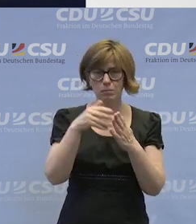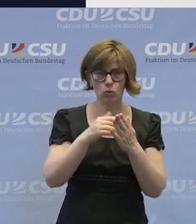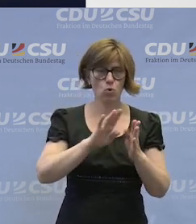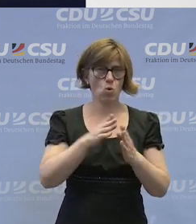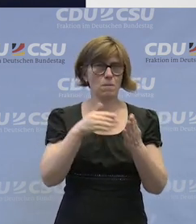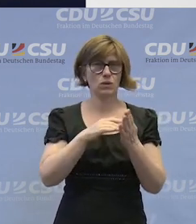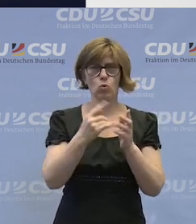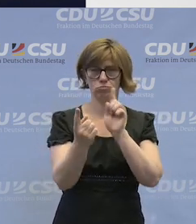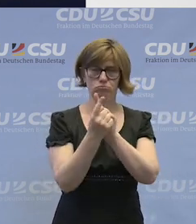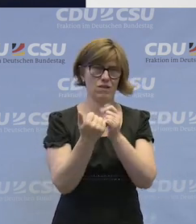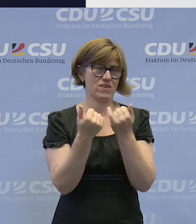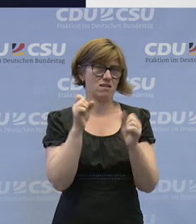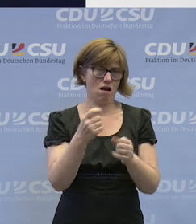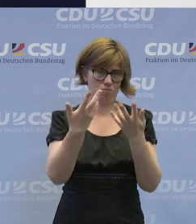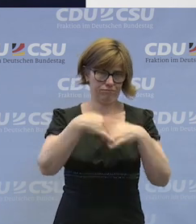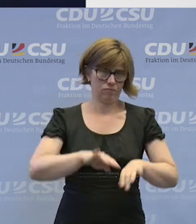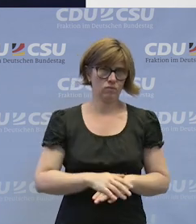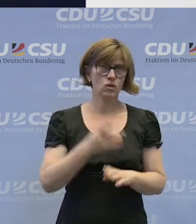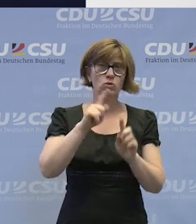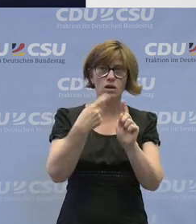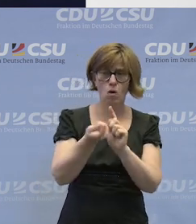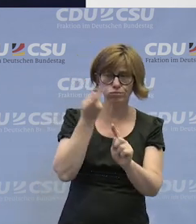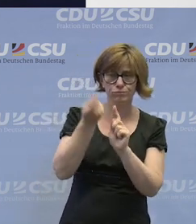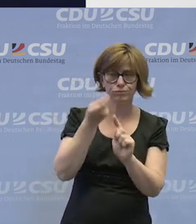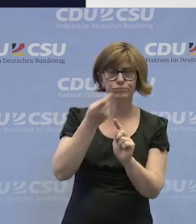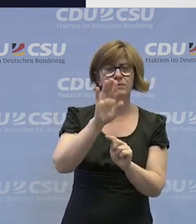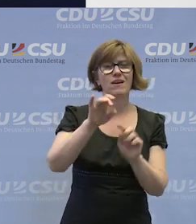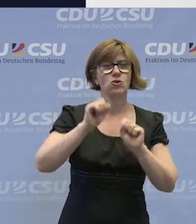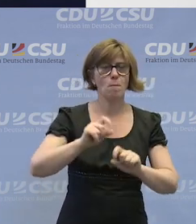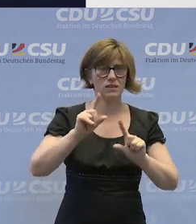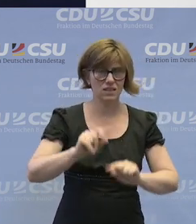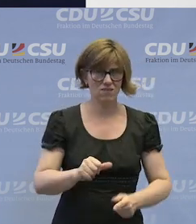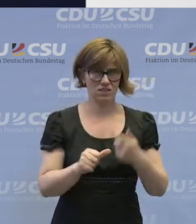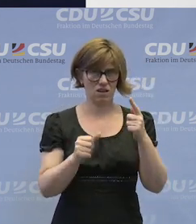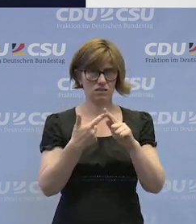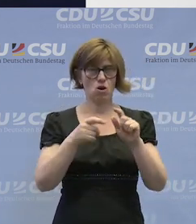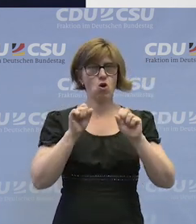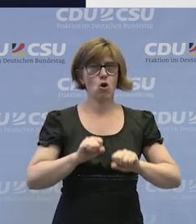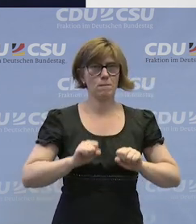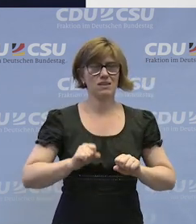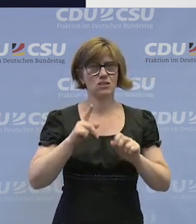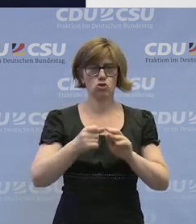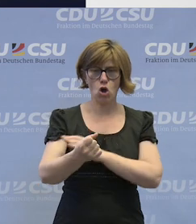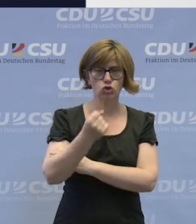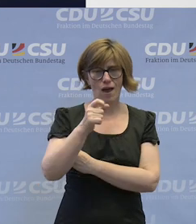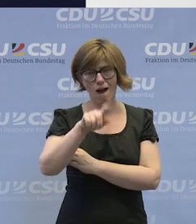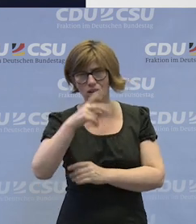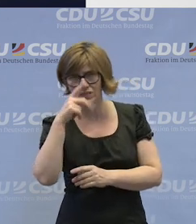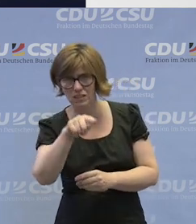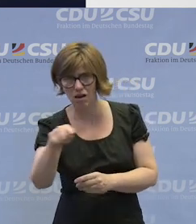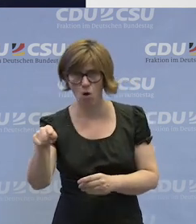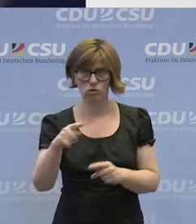Behinderung nähern, um dann natürlich auch herauszubekommen, wo liegen die Kompetenzen, welche Kompetenzen sollen gestärkt werden